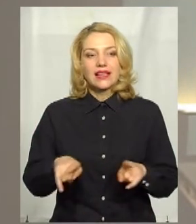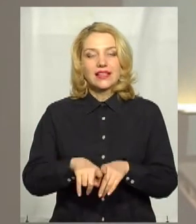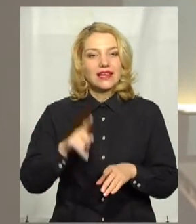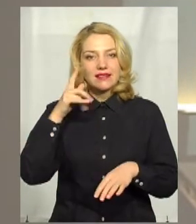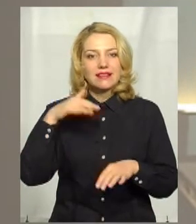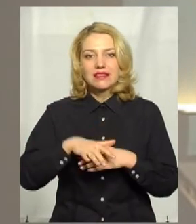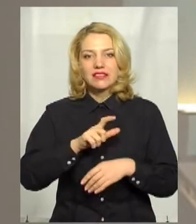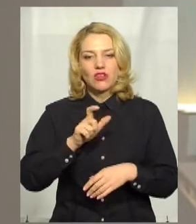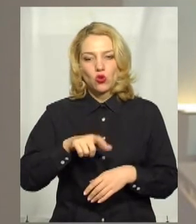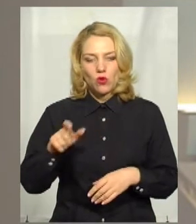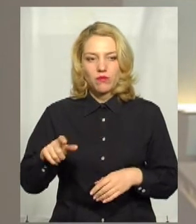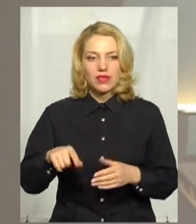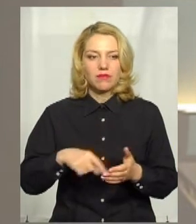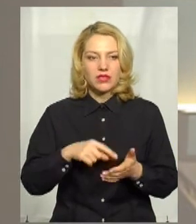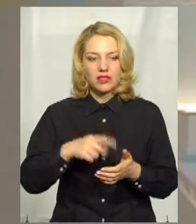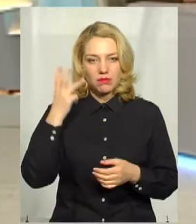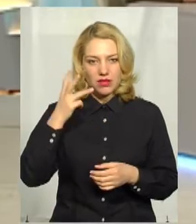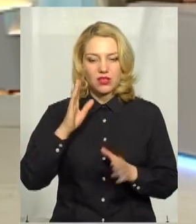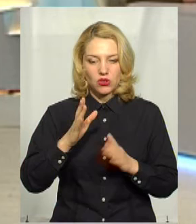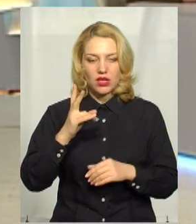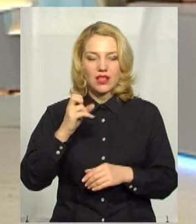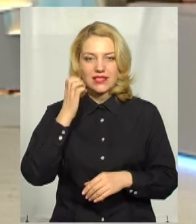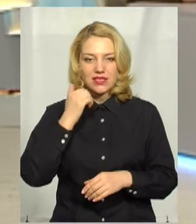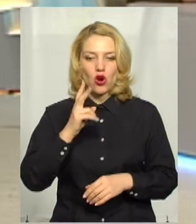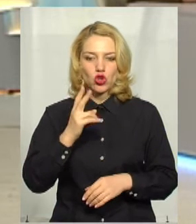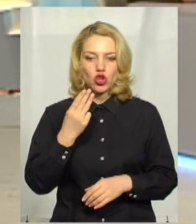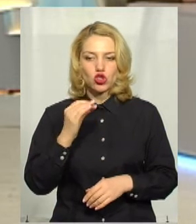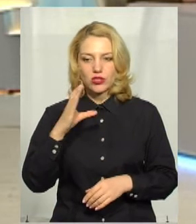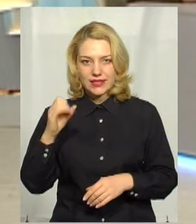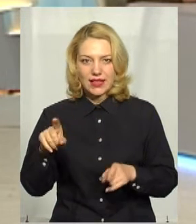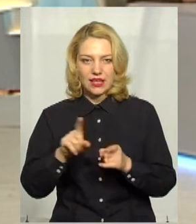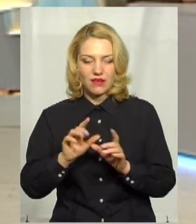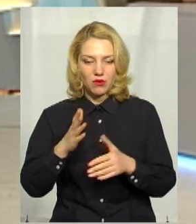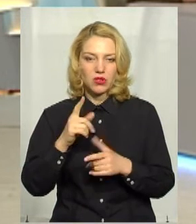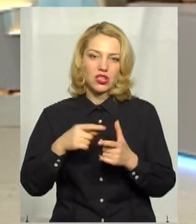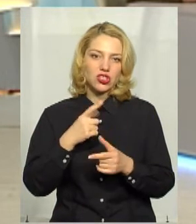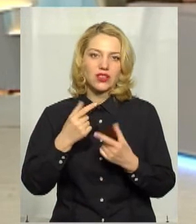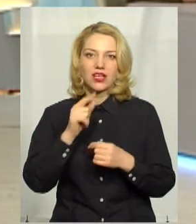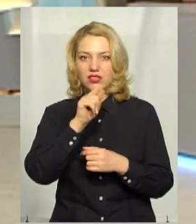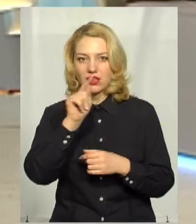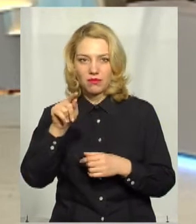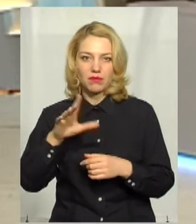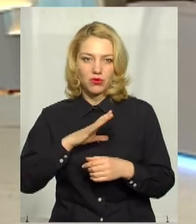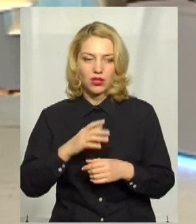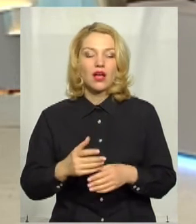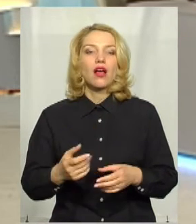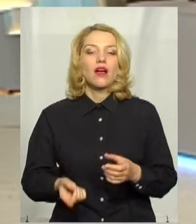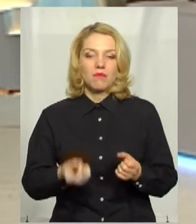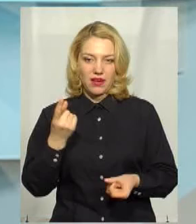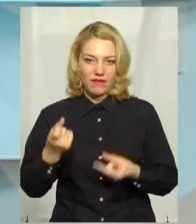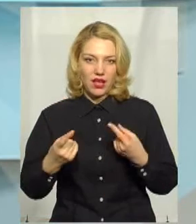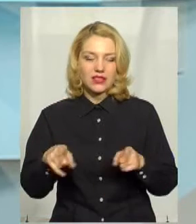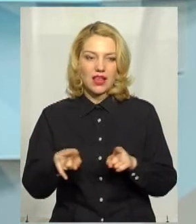жителі Хмельницького тільки на Старокостянтинівському шосе були чи десь ще проявили активність? Проявляються такі випадки,